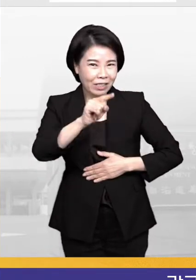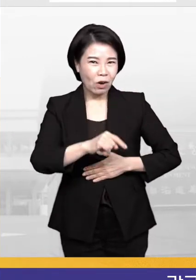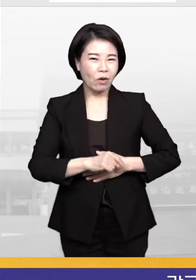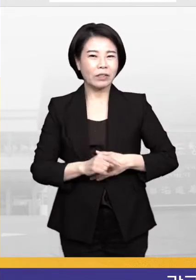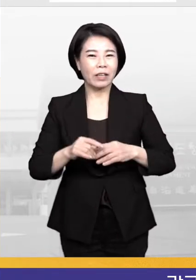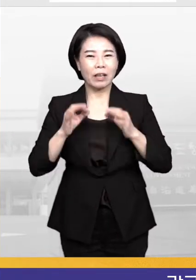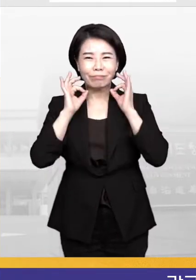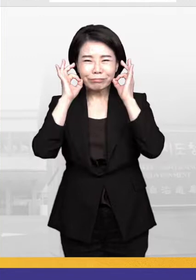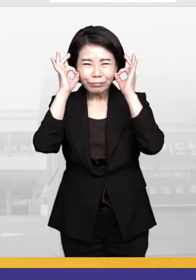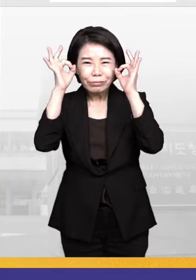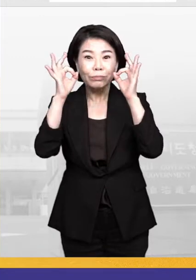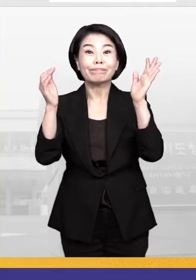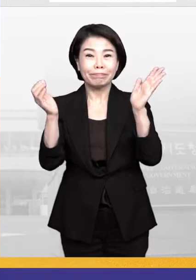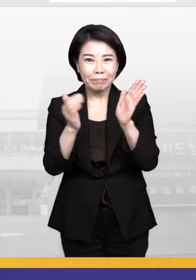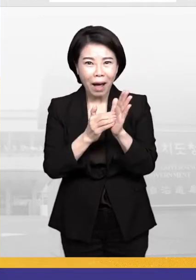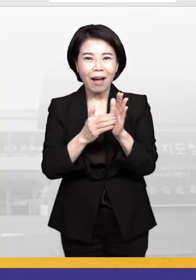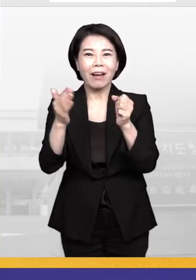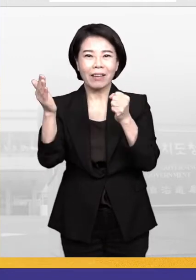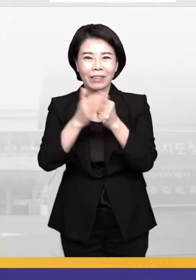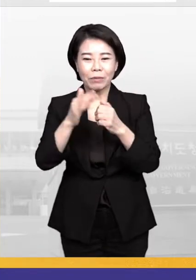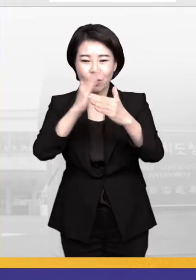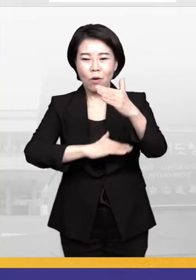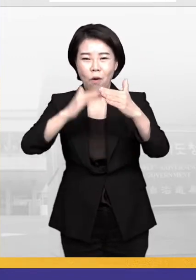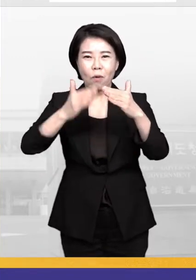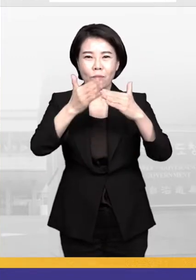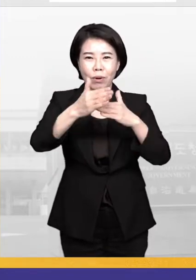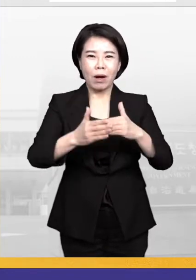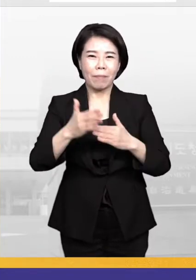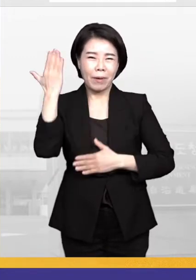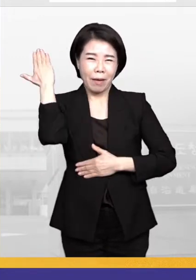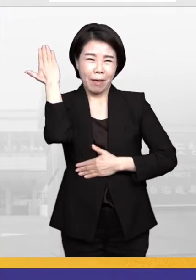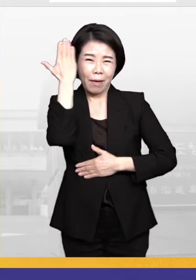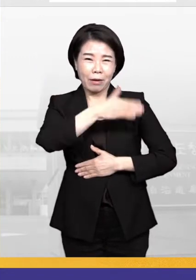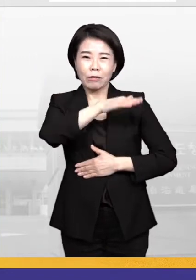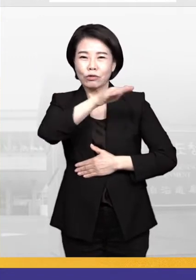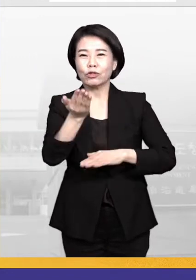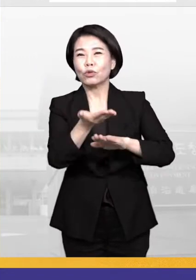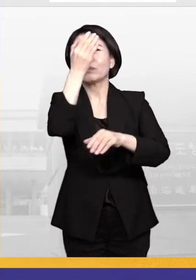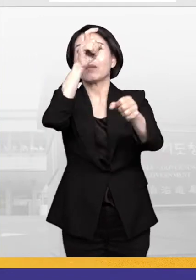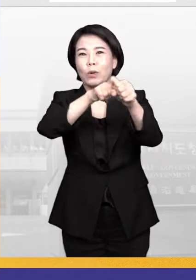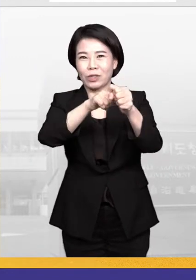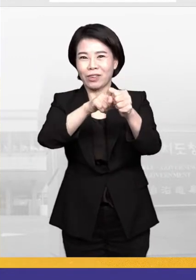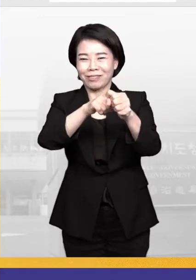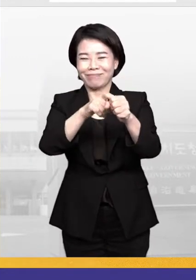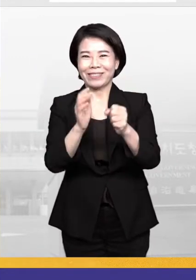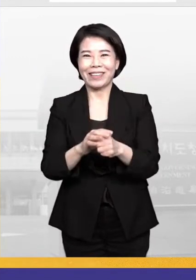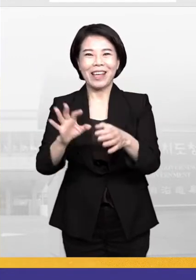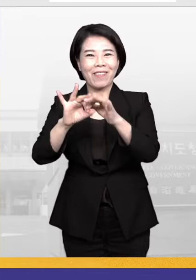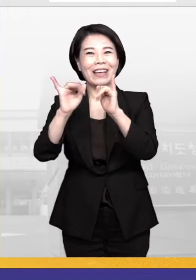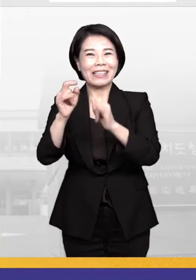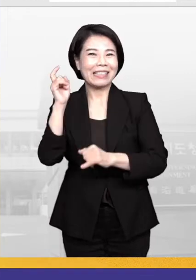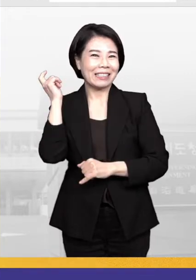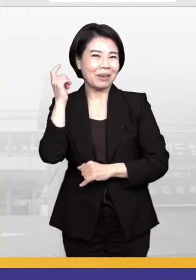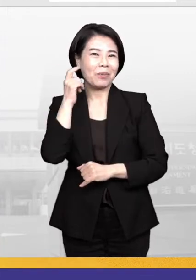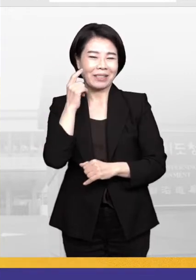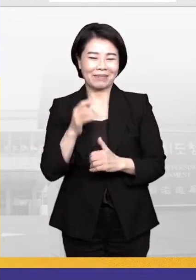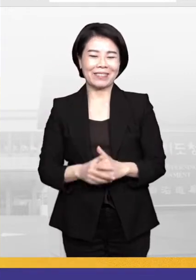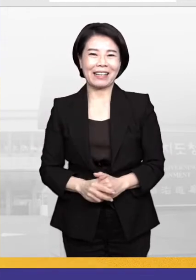노력을 평가하고 공공부분의 청렴 수준을 높이려는 제도인데요. 자세한 내용은 관계자의 말 들어보시죠.